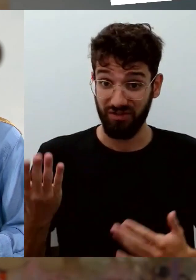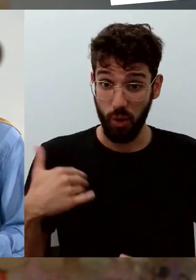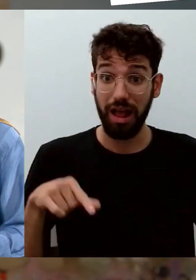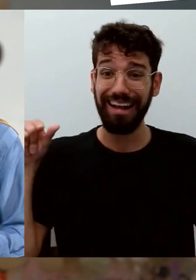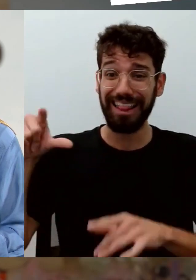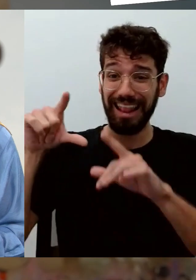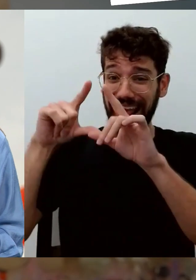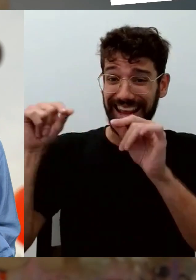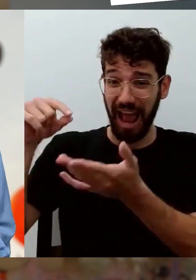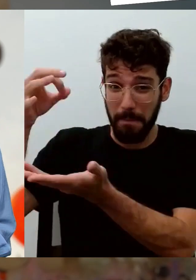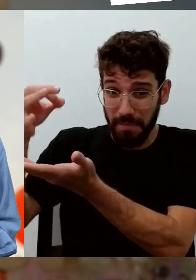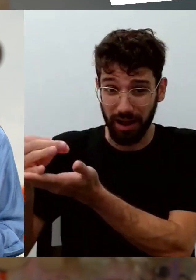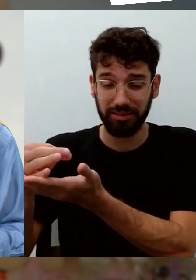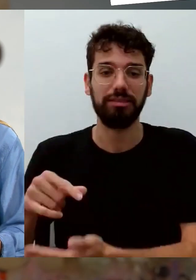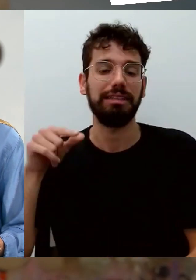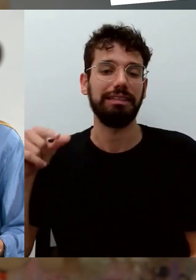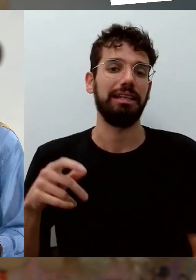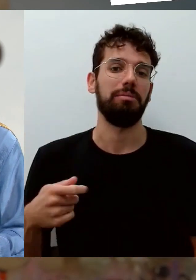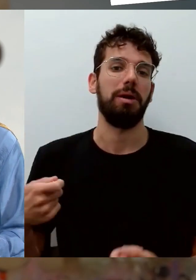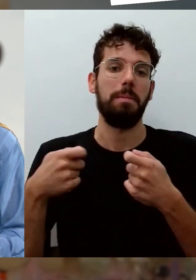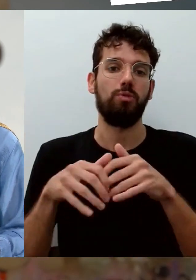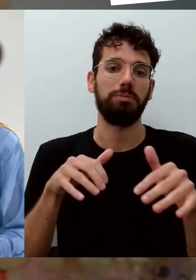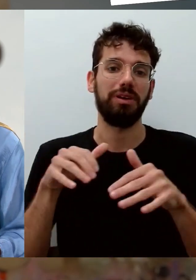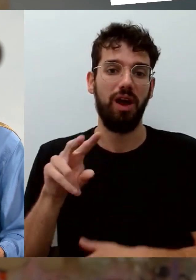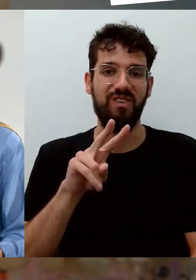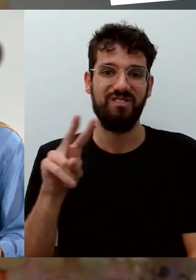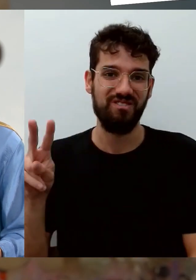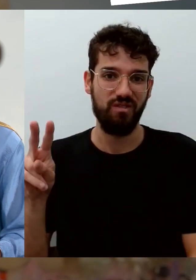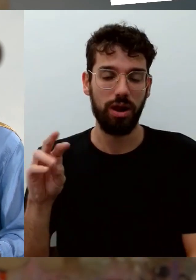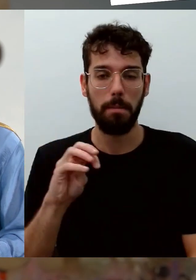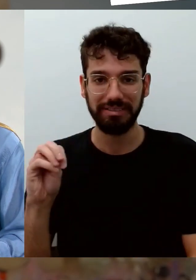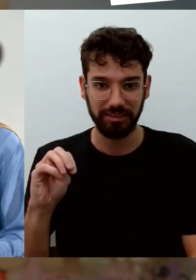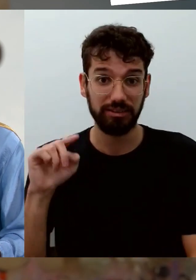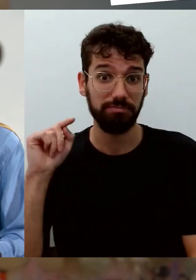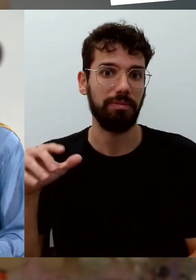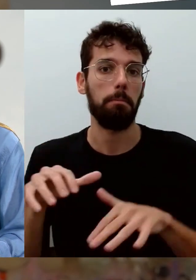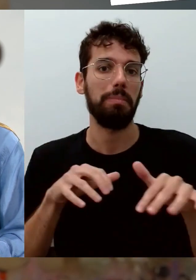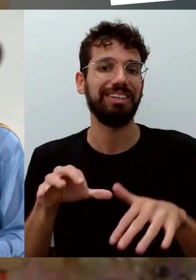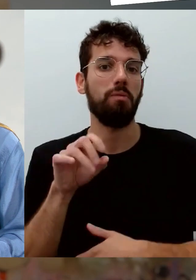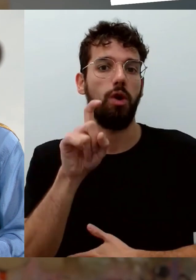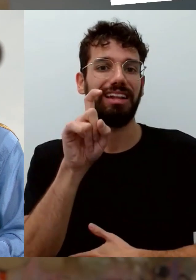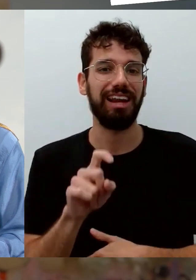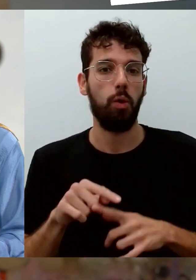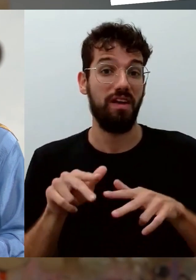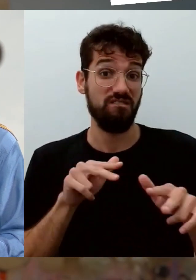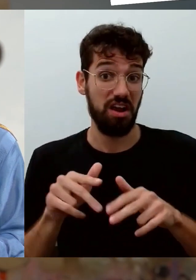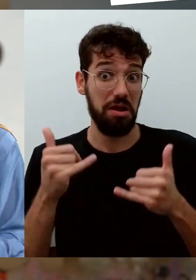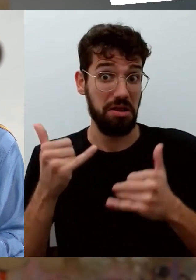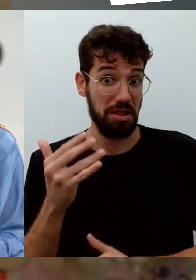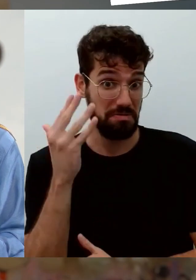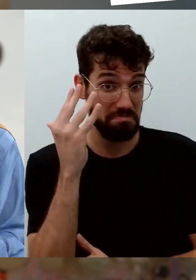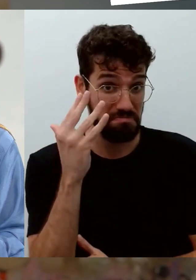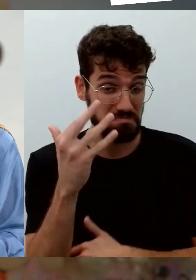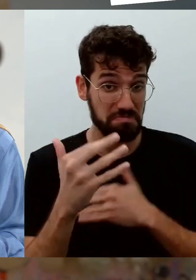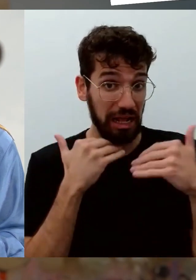Grüße aus Japan. Das ist Bundesminister Dr. Volker Wissing aus dem Ministerium für Digitalisierung und Verkehr. Wir sind sehr gespannt, was er zum